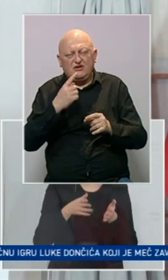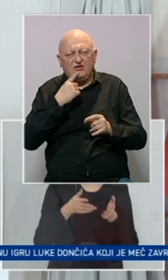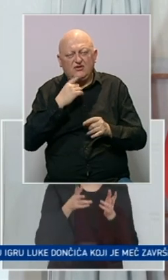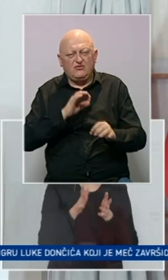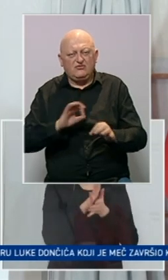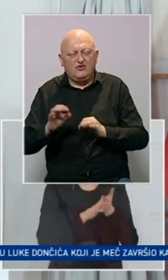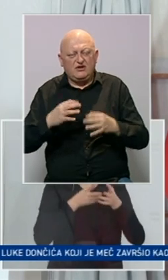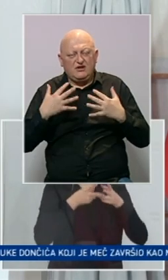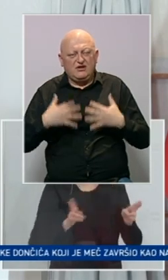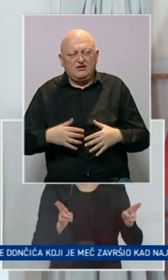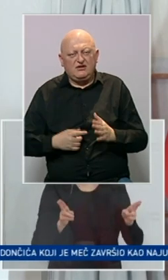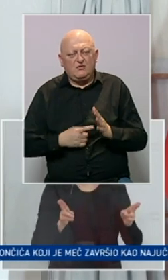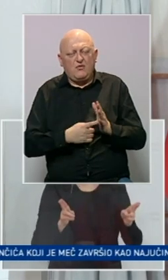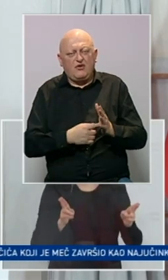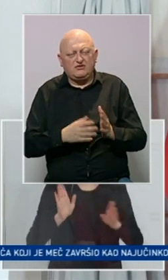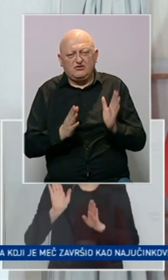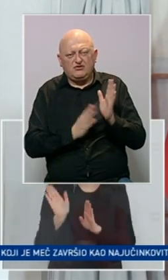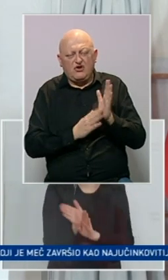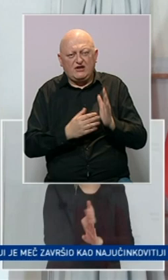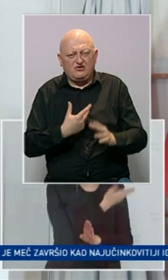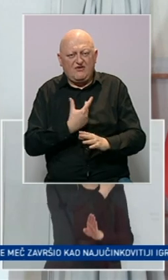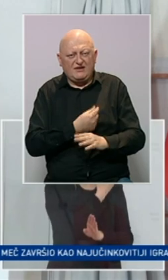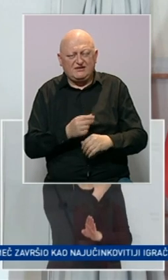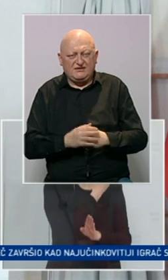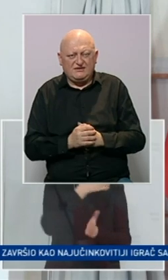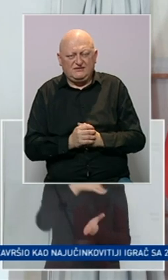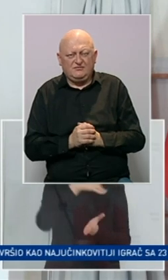regulatornom tijelu morati pokazati dokaz o vakcinaciji.